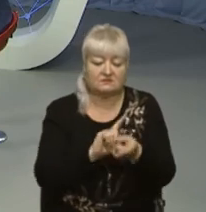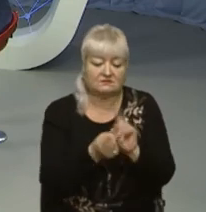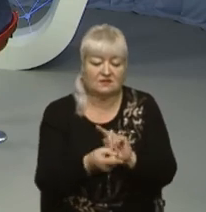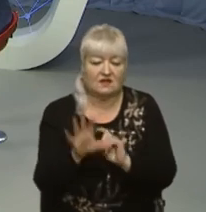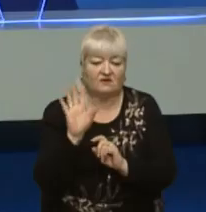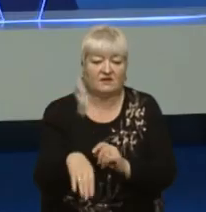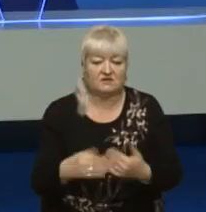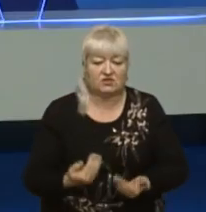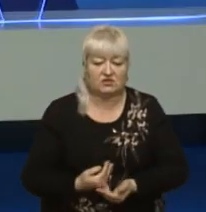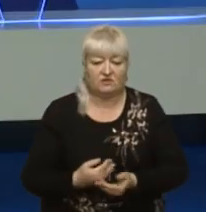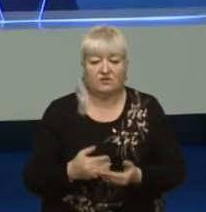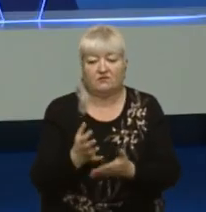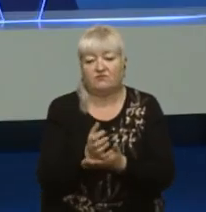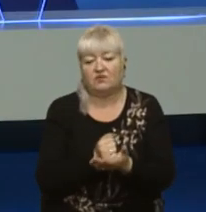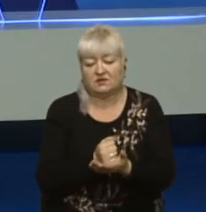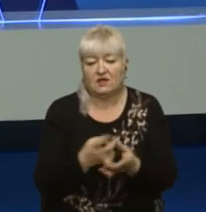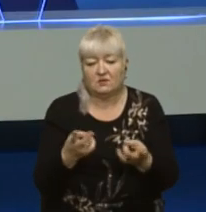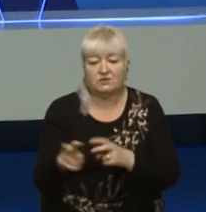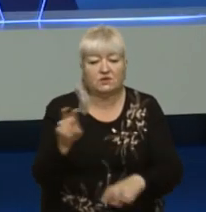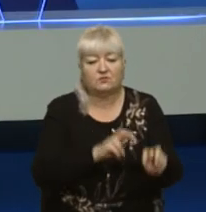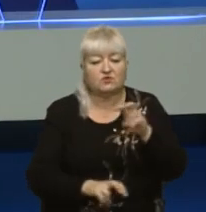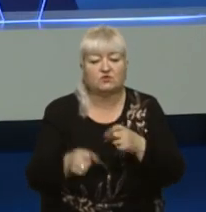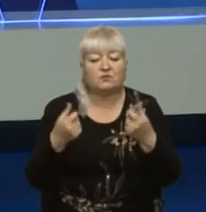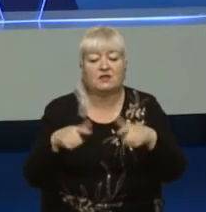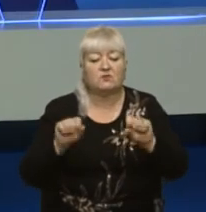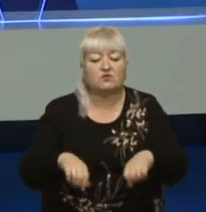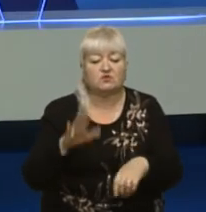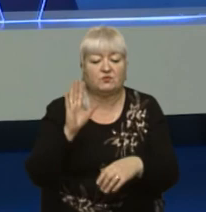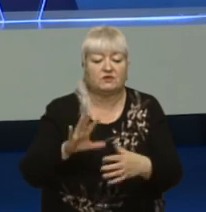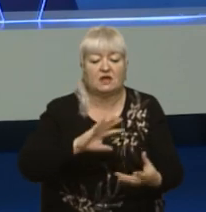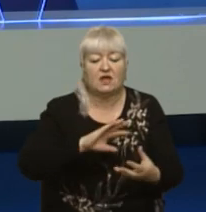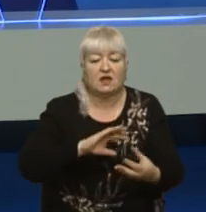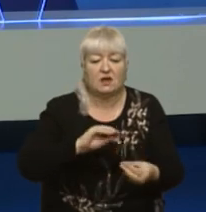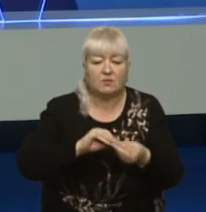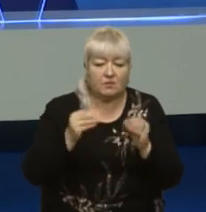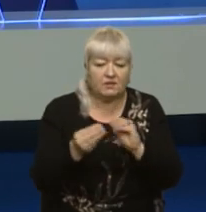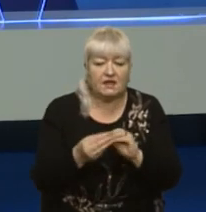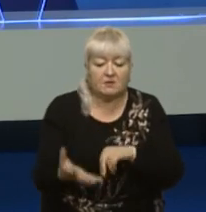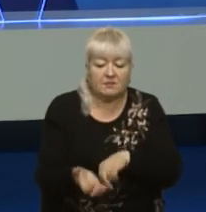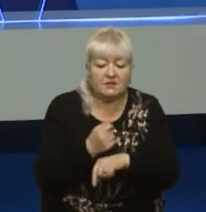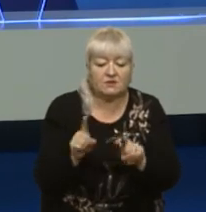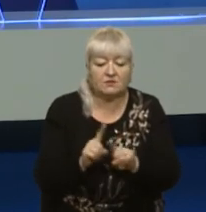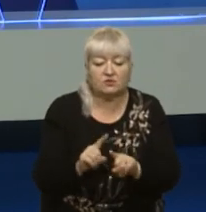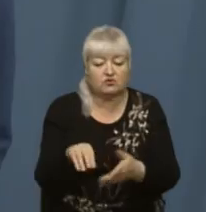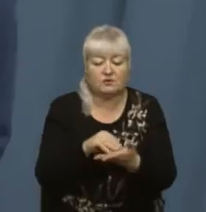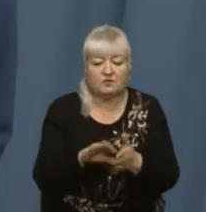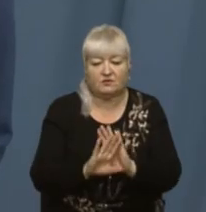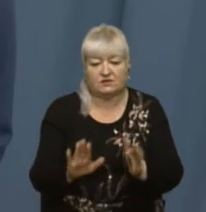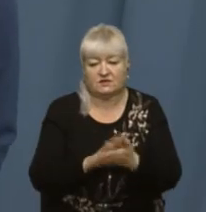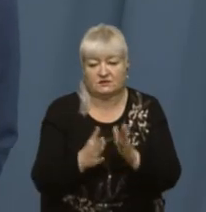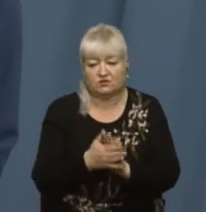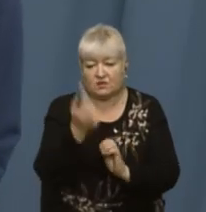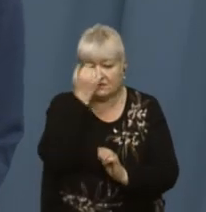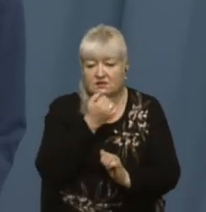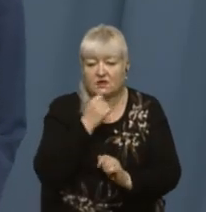фонд. Потрібно шукати, де можуть бути проблеми, їх підтримувати, щоб не було таких ситуацій. Дуже вам дякую